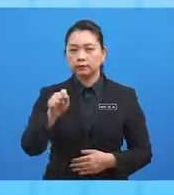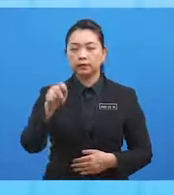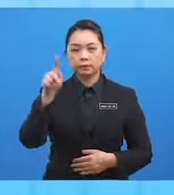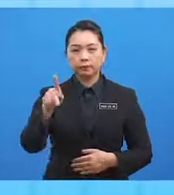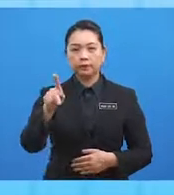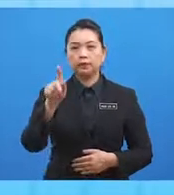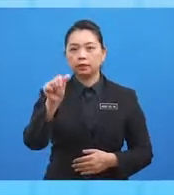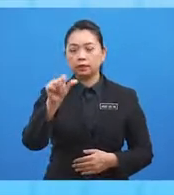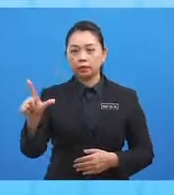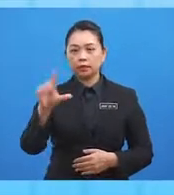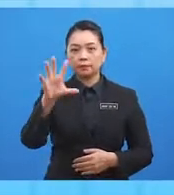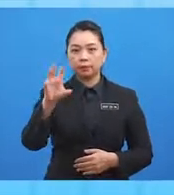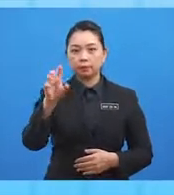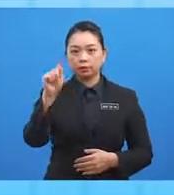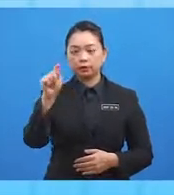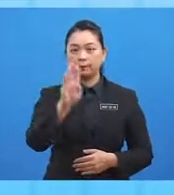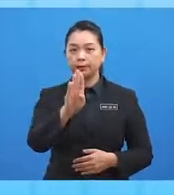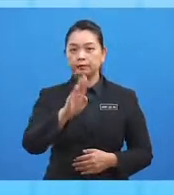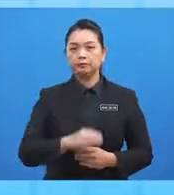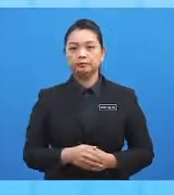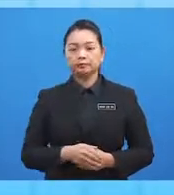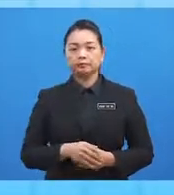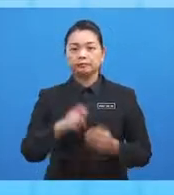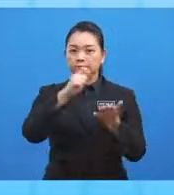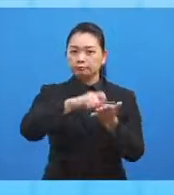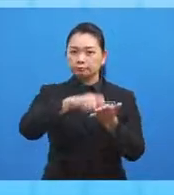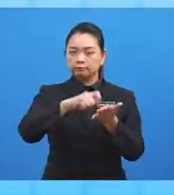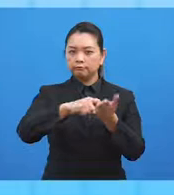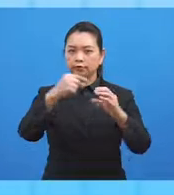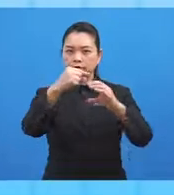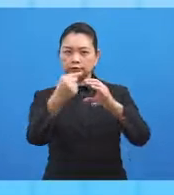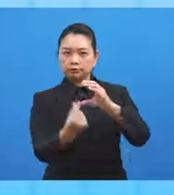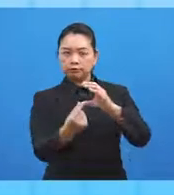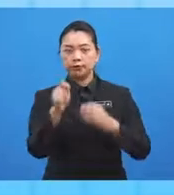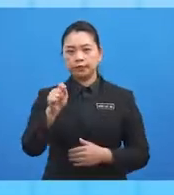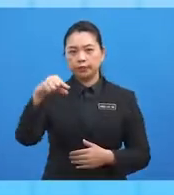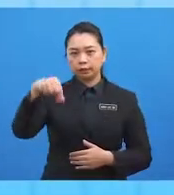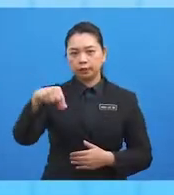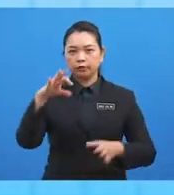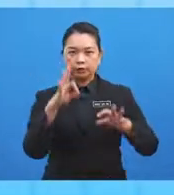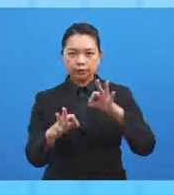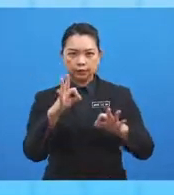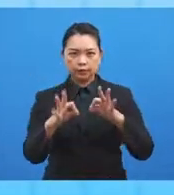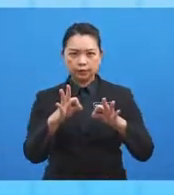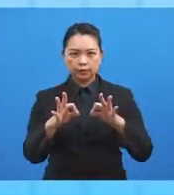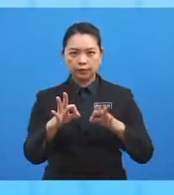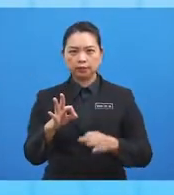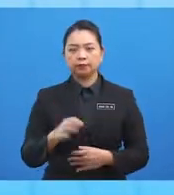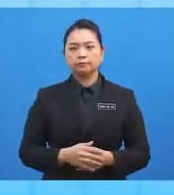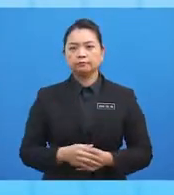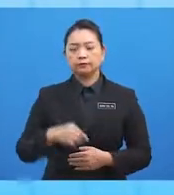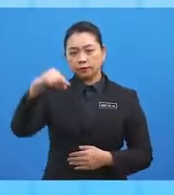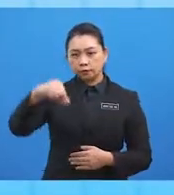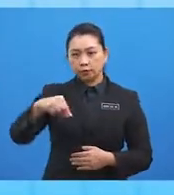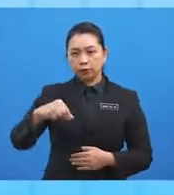50 darjah B. hitung longitude titik Q jika A. Q